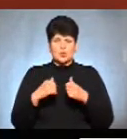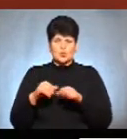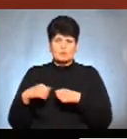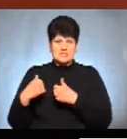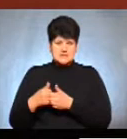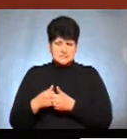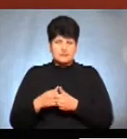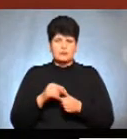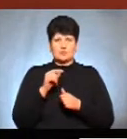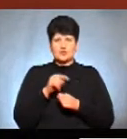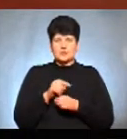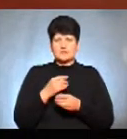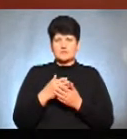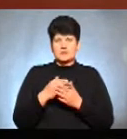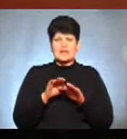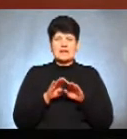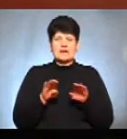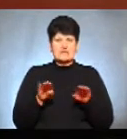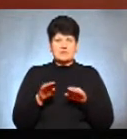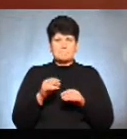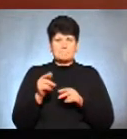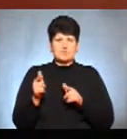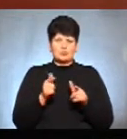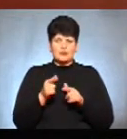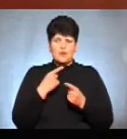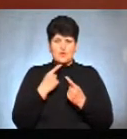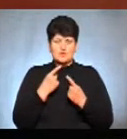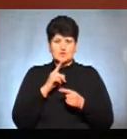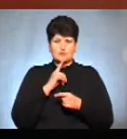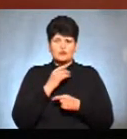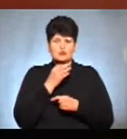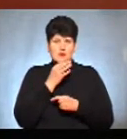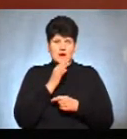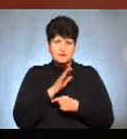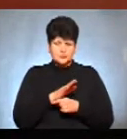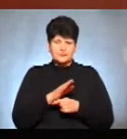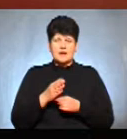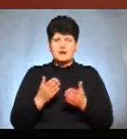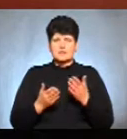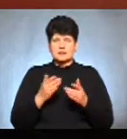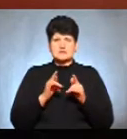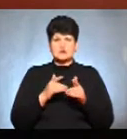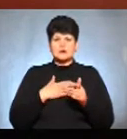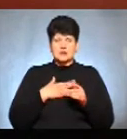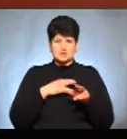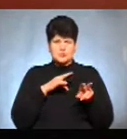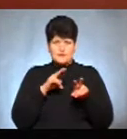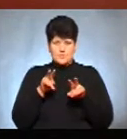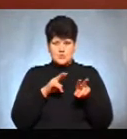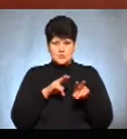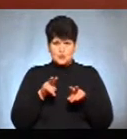Ось, про їх, скажімо так, рівень підготовки, напевне, говорити трошки поки що зарано. Однак, згідно нашого моніторингу,